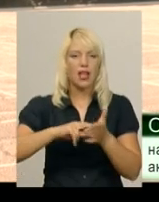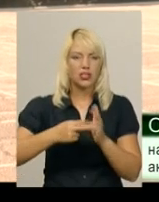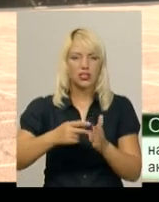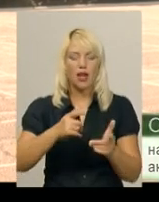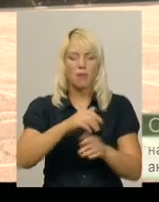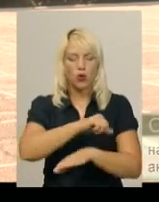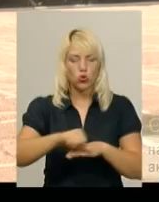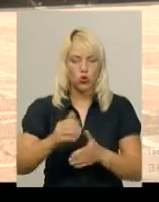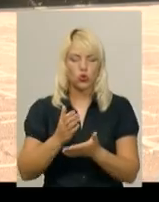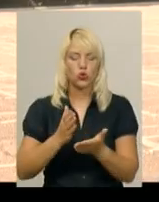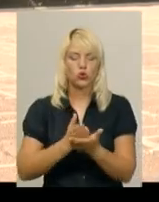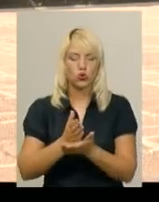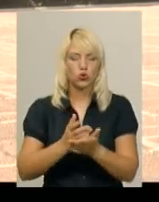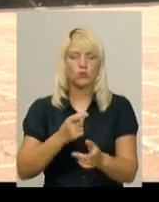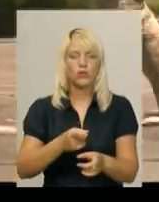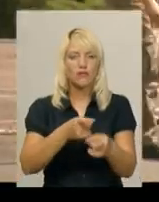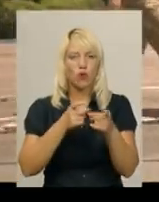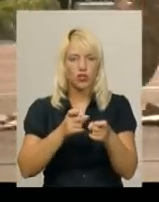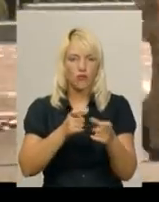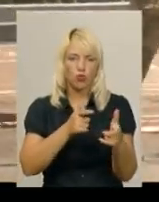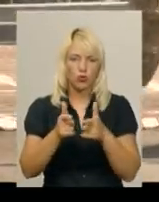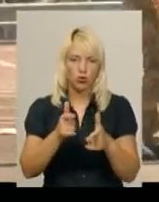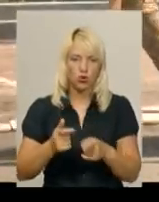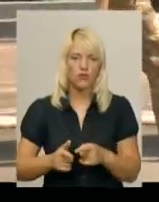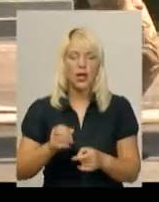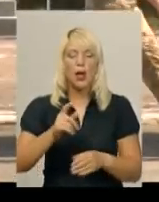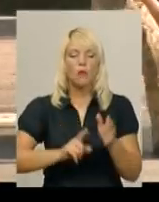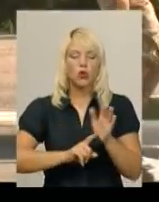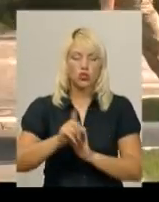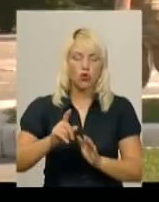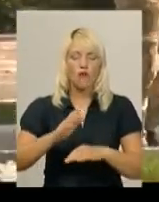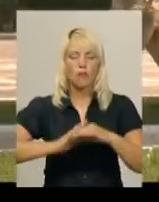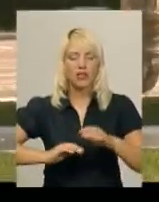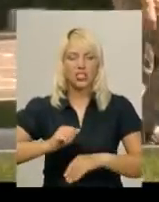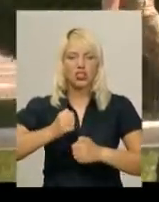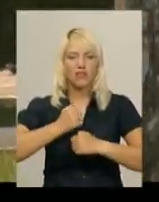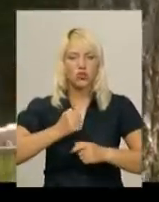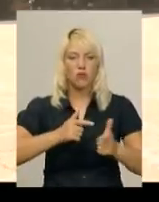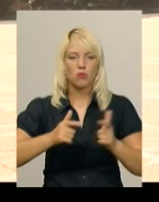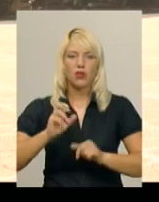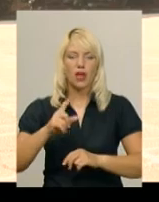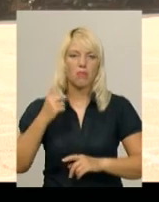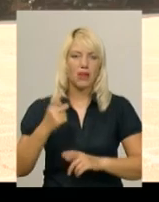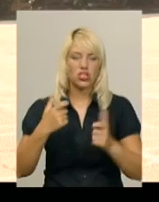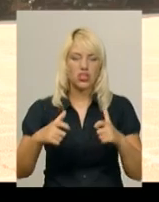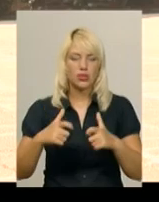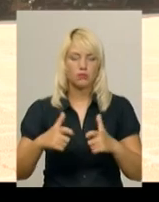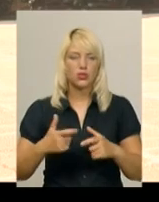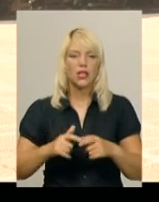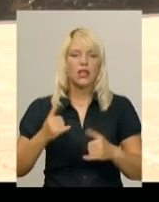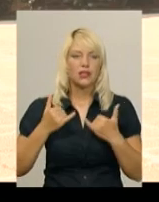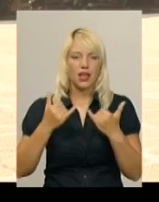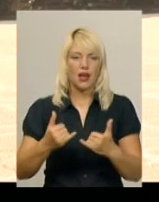загальної тактики, з вогневої підготовки. Початкова практична військова підготовка, каже офіцер, як перший іспит на зрілість для